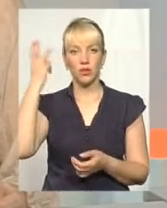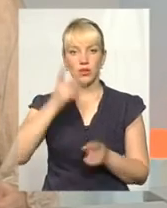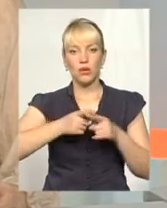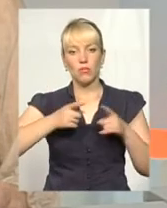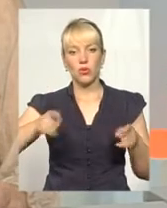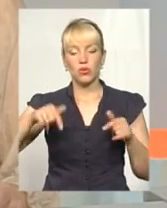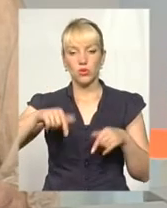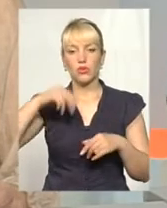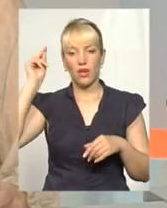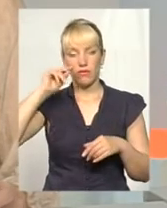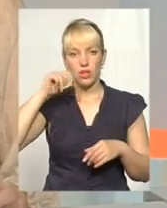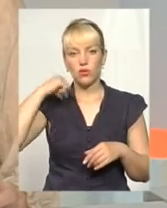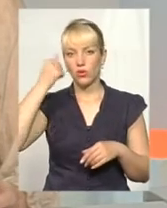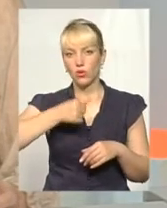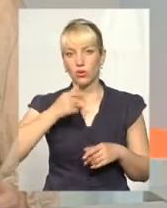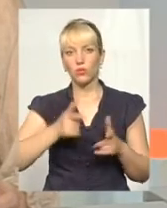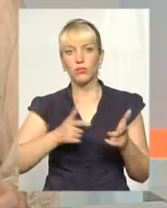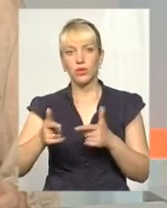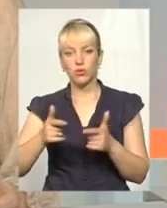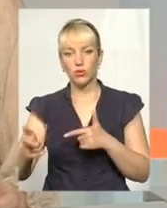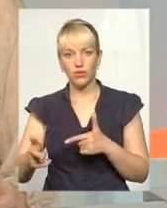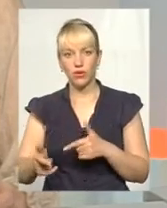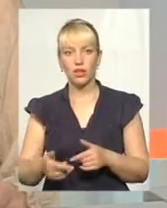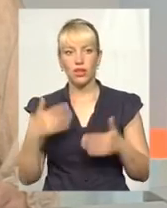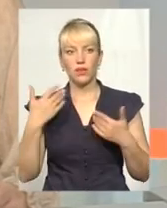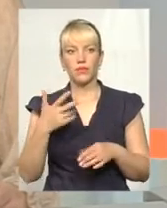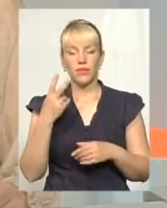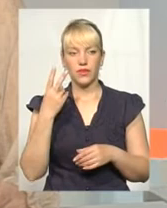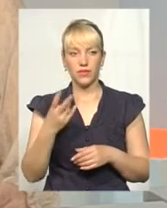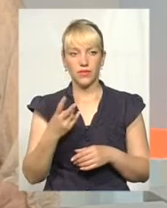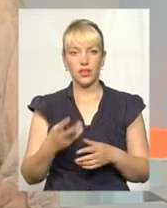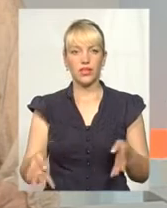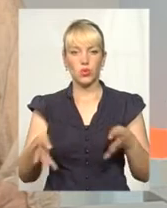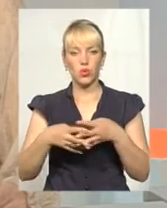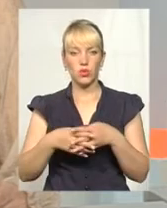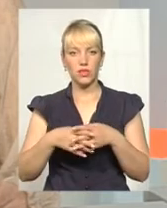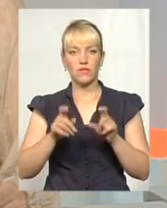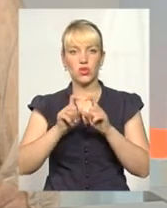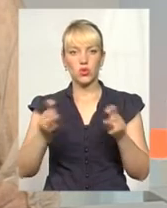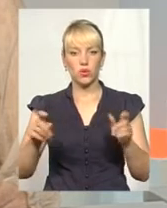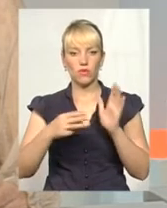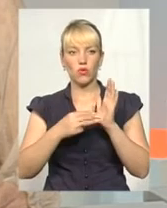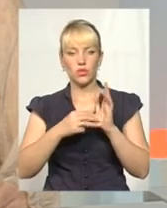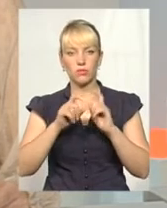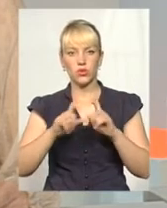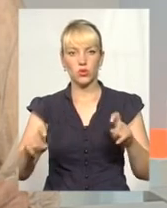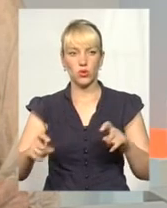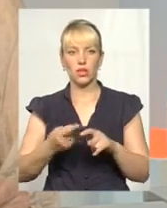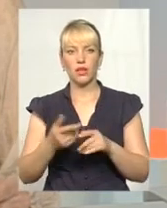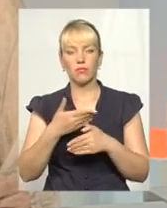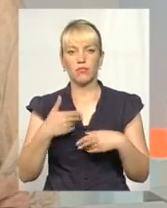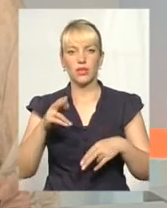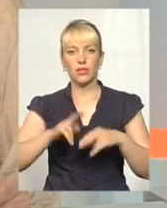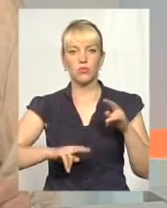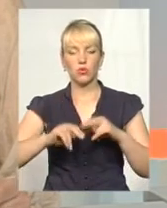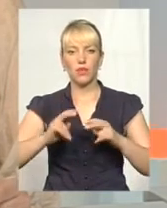цього навчального року підготувало дві вже існуючих інклюзивних школи. Восьма школа, нагадаю, що ми збудували